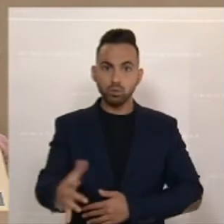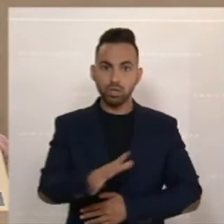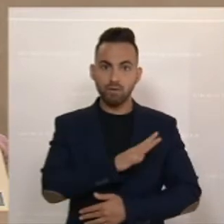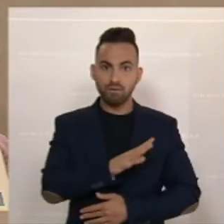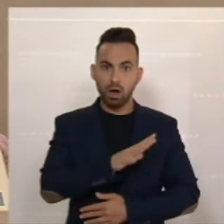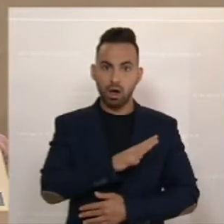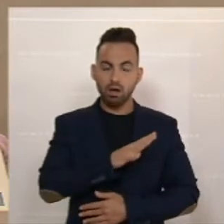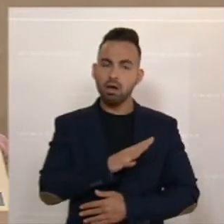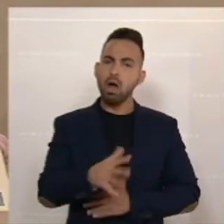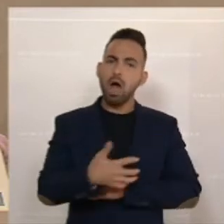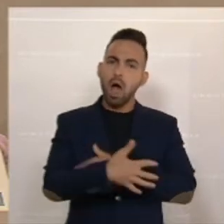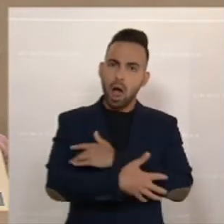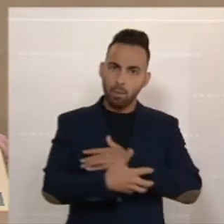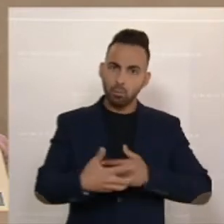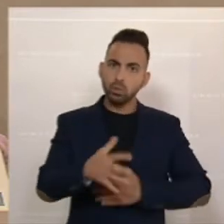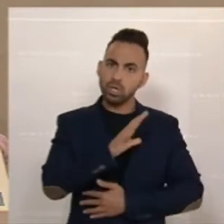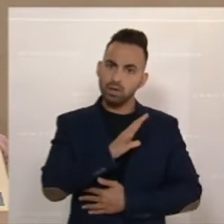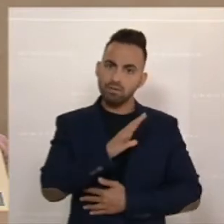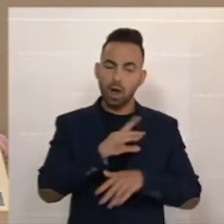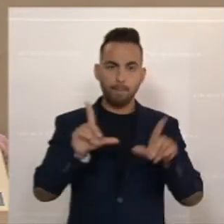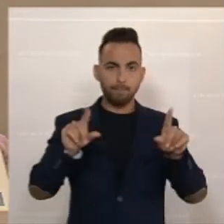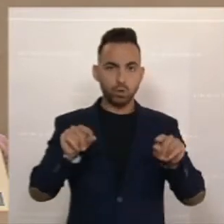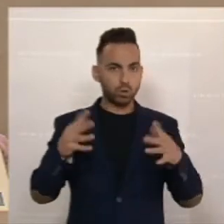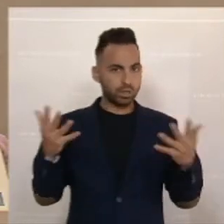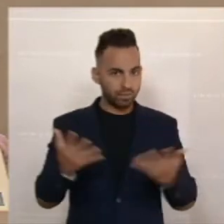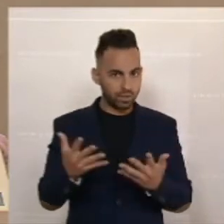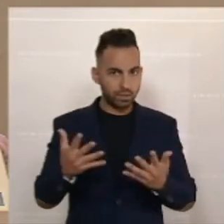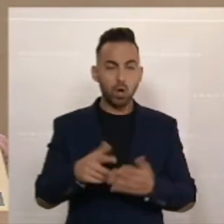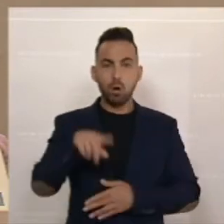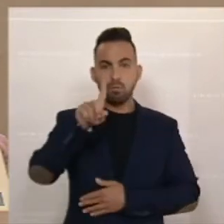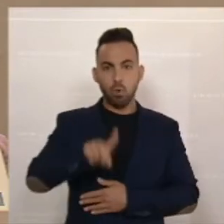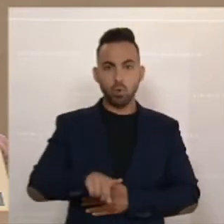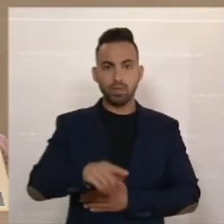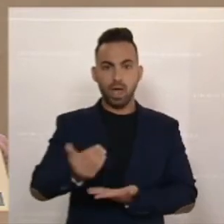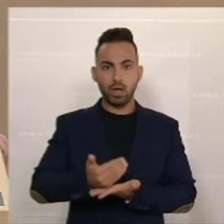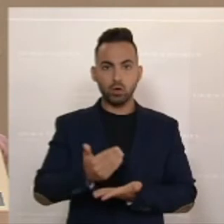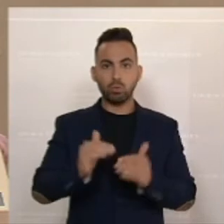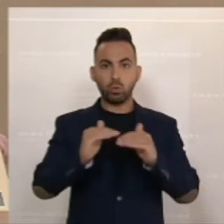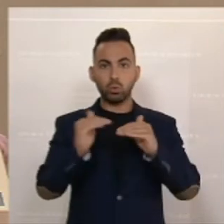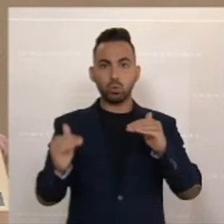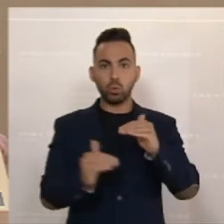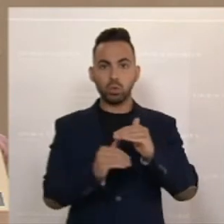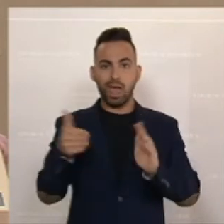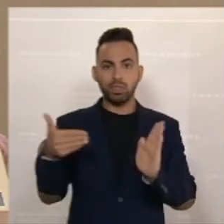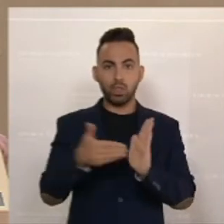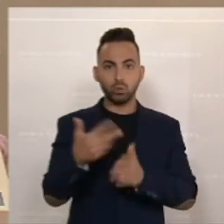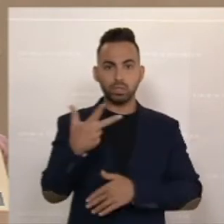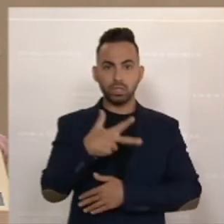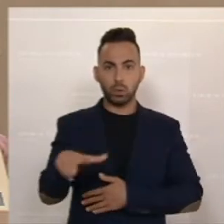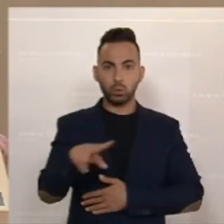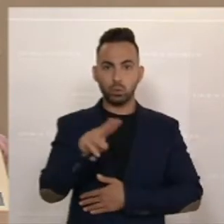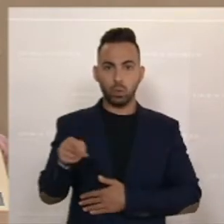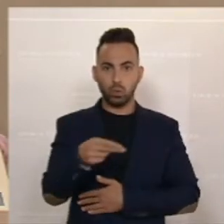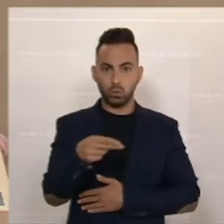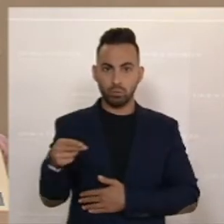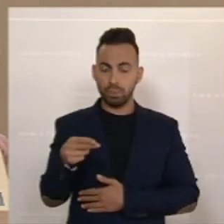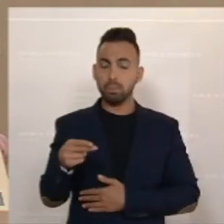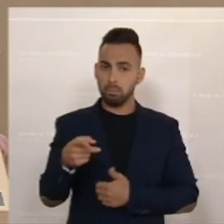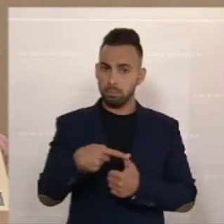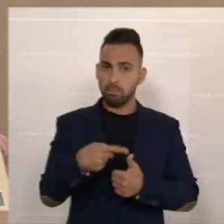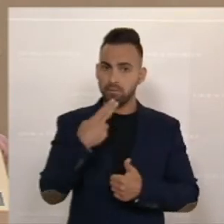Armutsgefährdung heißt, haben ein monatliches Einkommen unter 1.300 Euro. Das sind viele